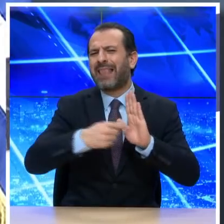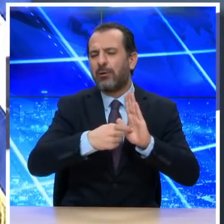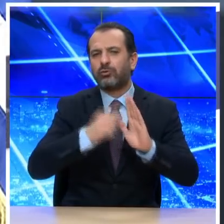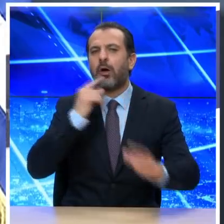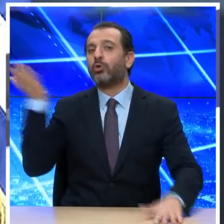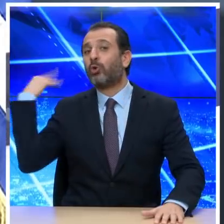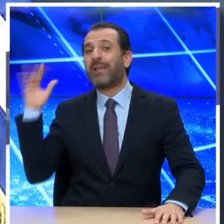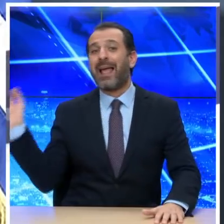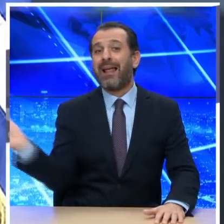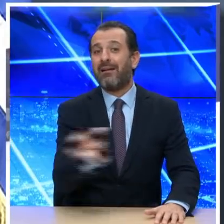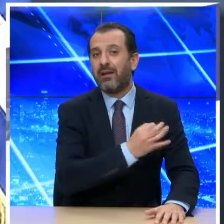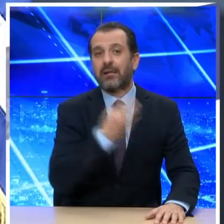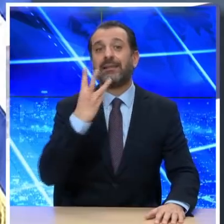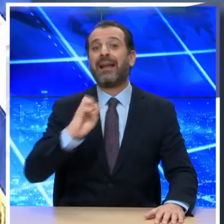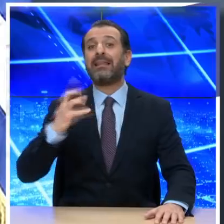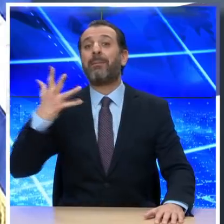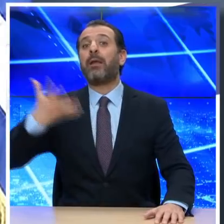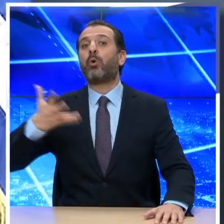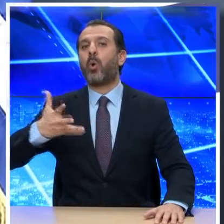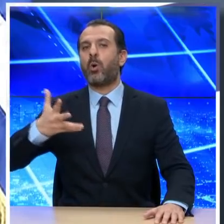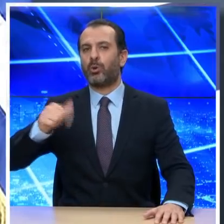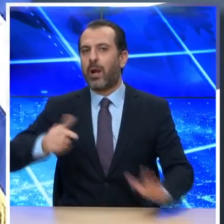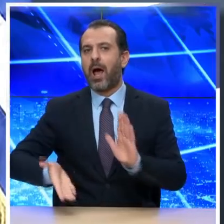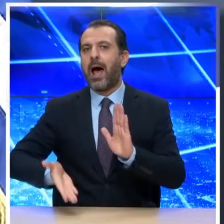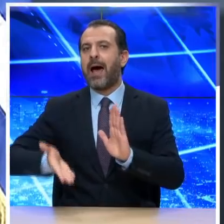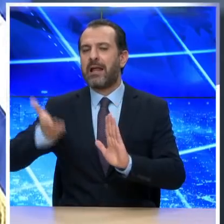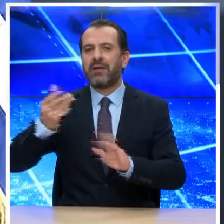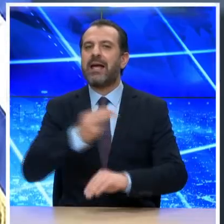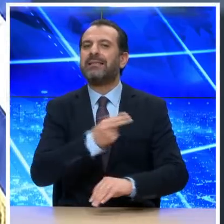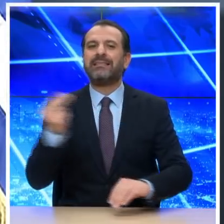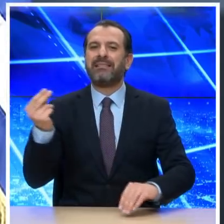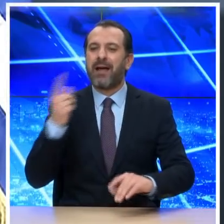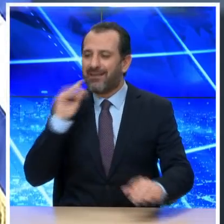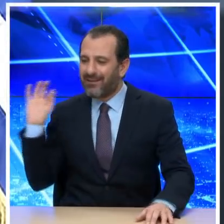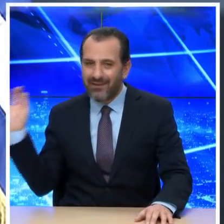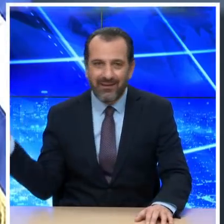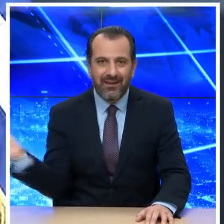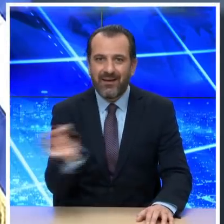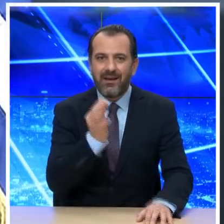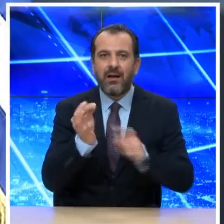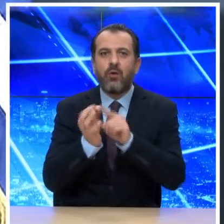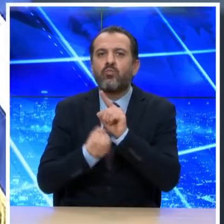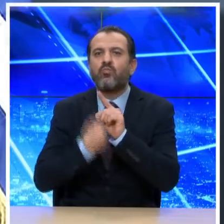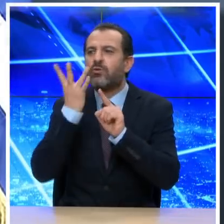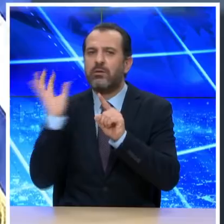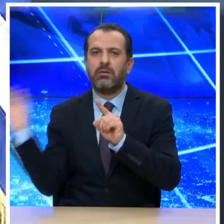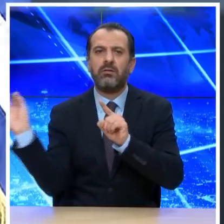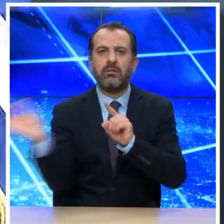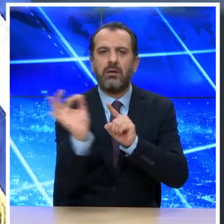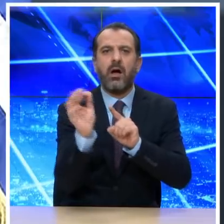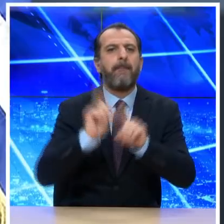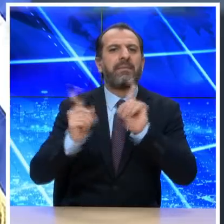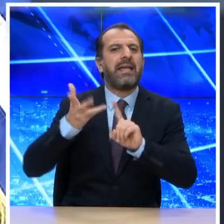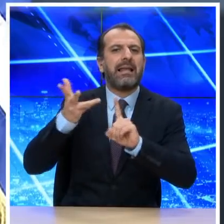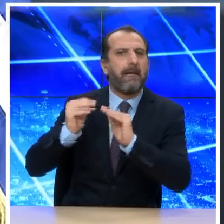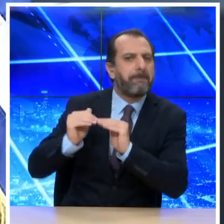κρούσμάτων ήταν 35 χρόνια. Αυτό σημαίνει ότι το φορτίο των νέων λοιμόξεων έχει μετακινηθεί σε μεγαλύτερες ηλικίες,